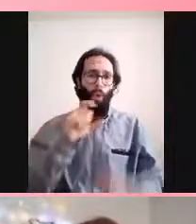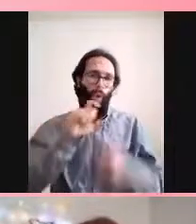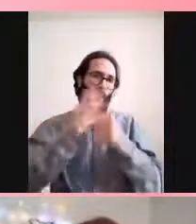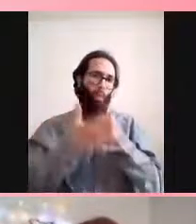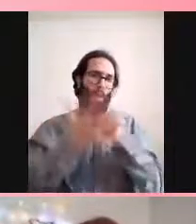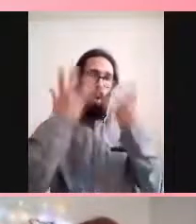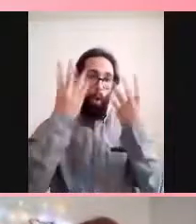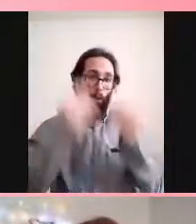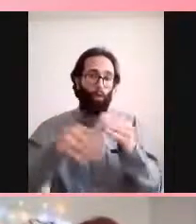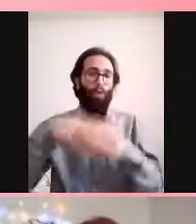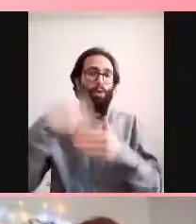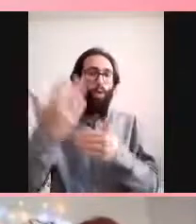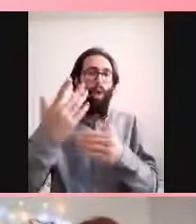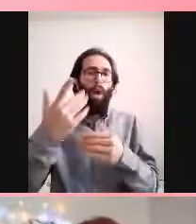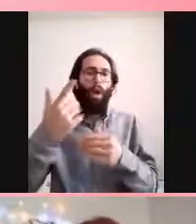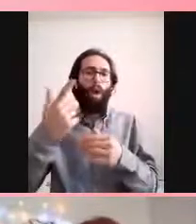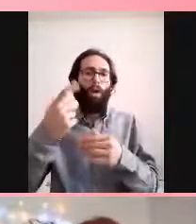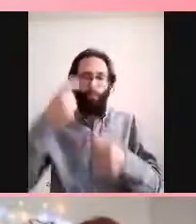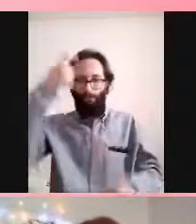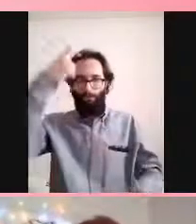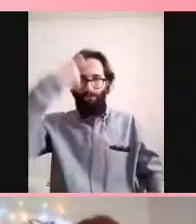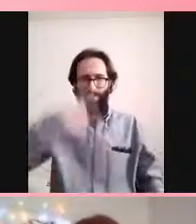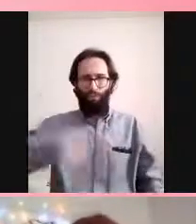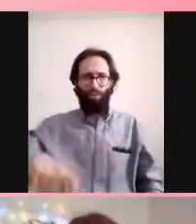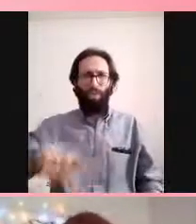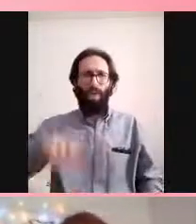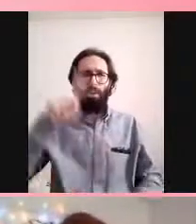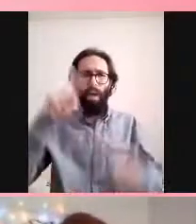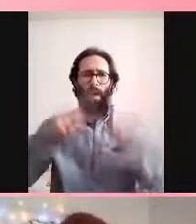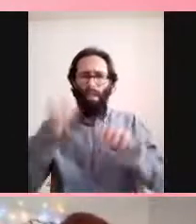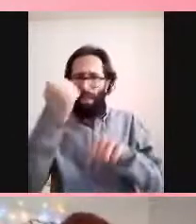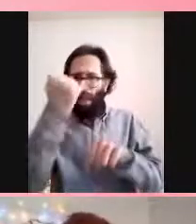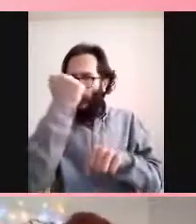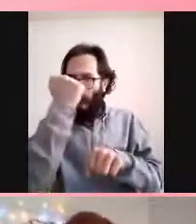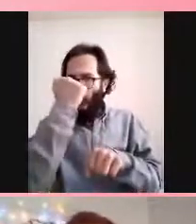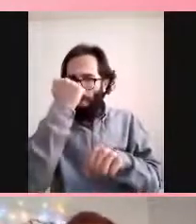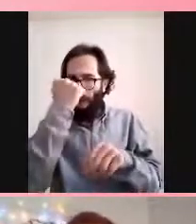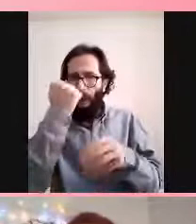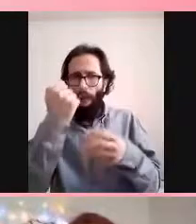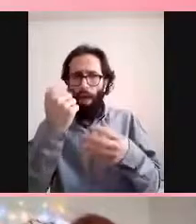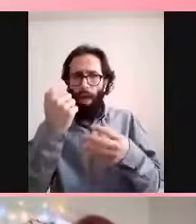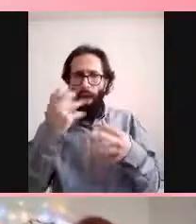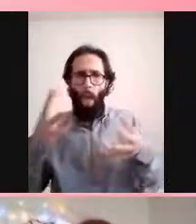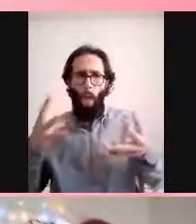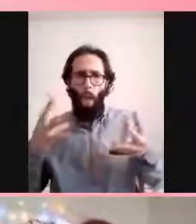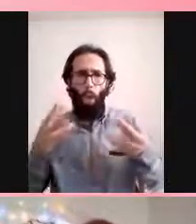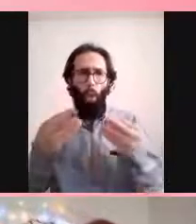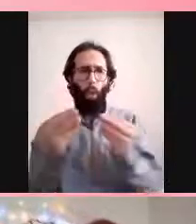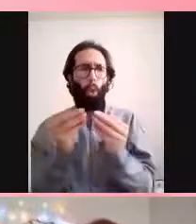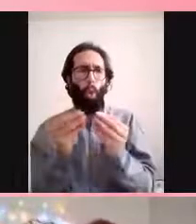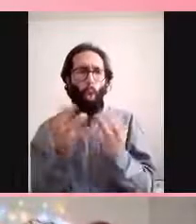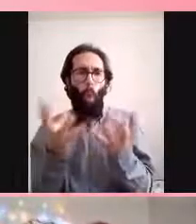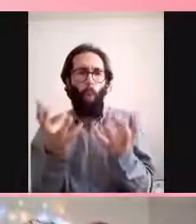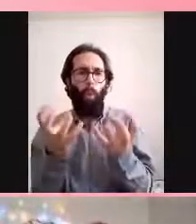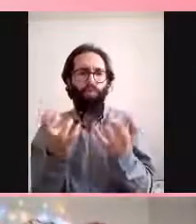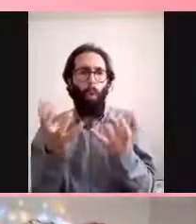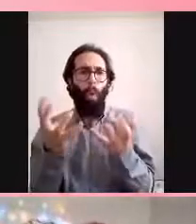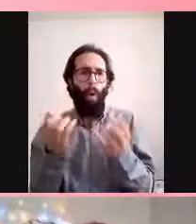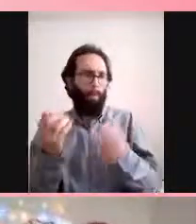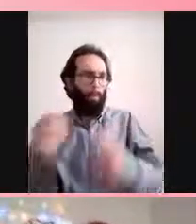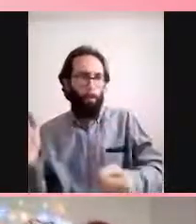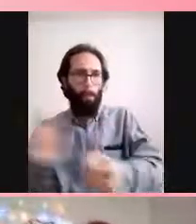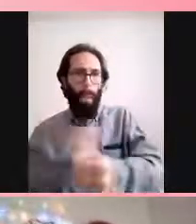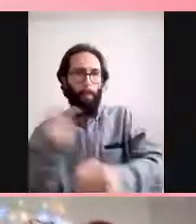durumu söz konusu oluyor bunun beyinde olma olasılığı nedir ya evet o pıhtı zaten işte baya